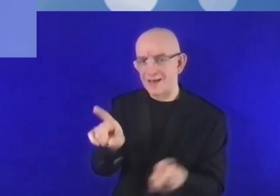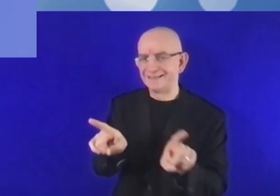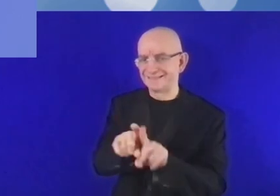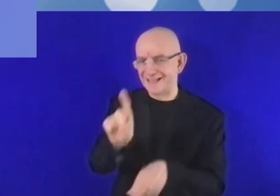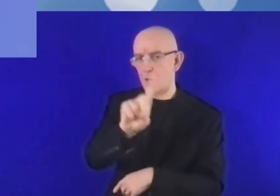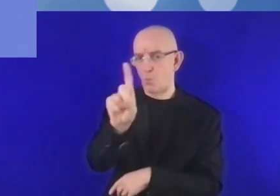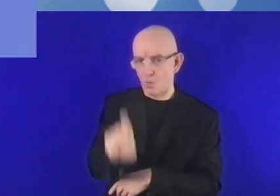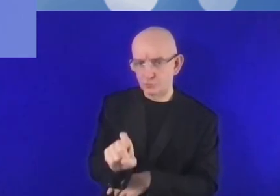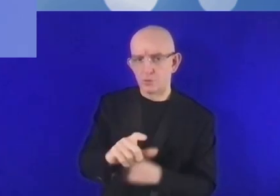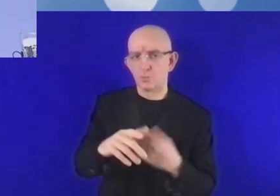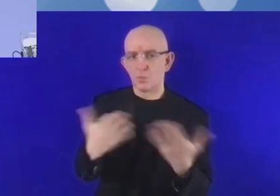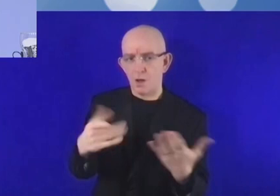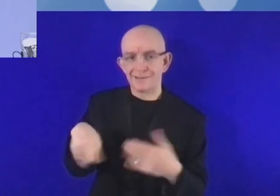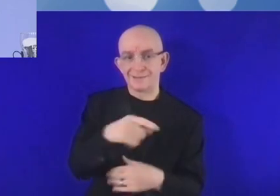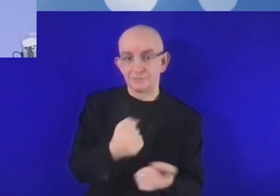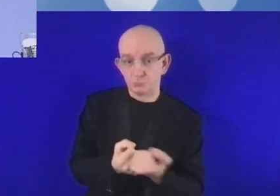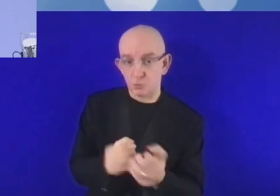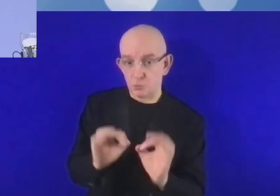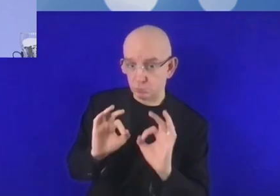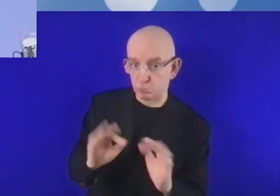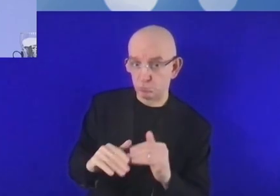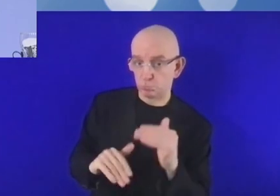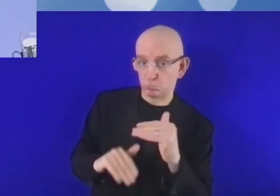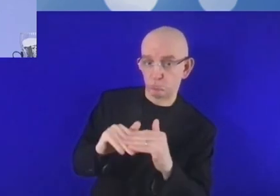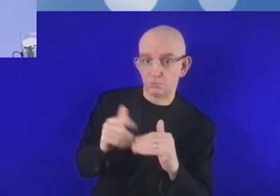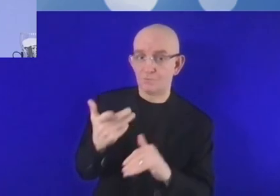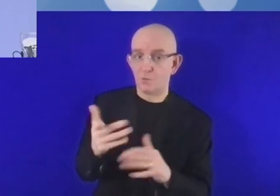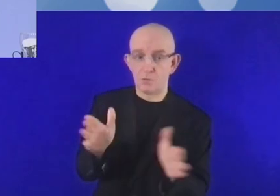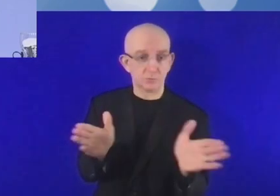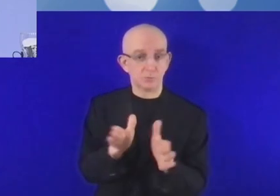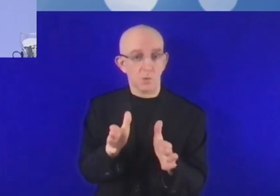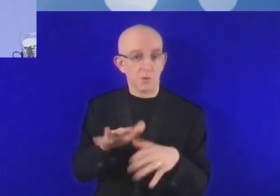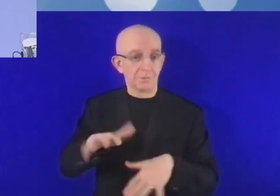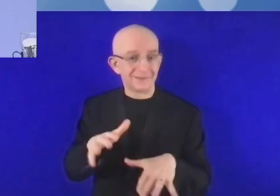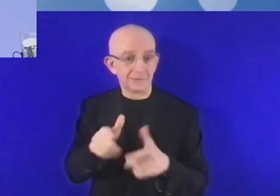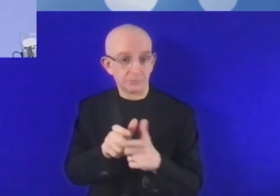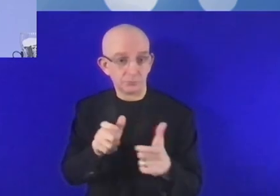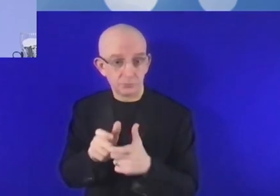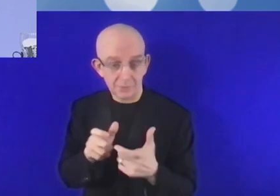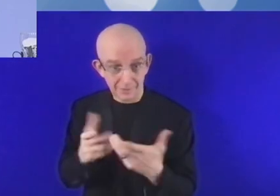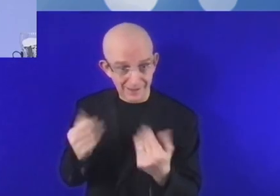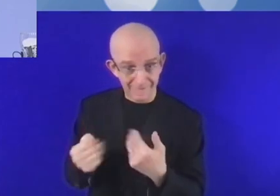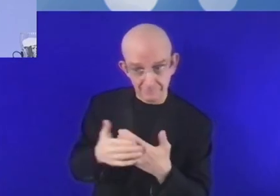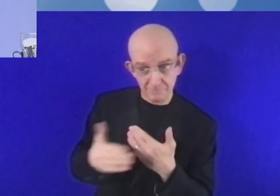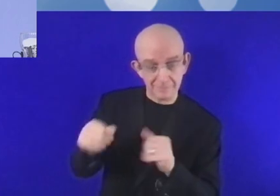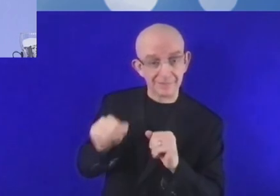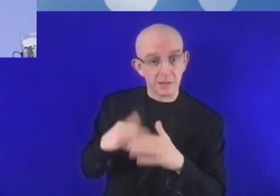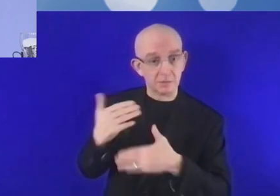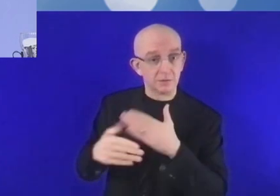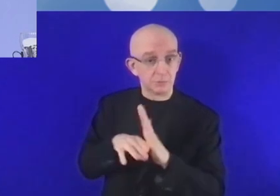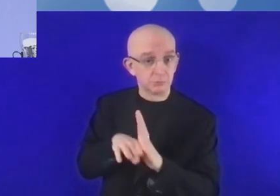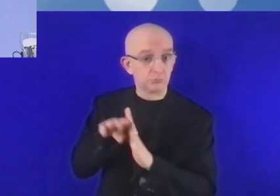cette question de savoir si on apporte assez de financement aux PME ou s'il y a